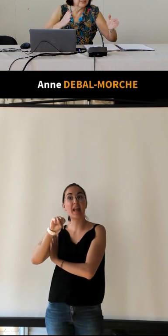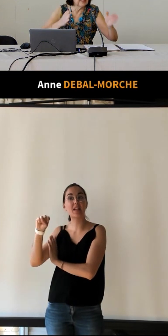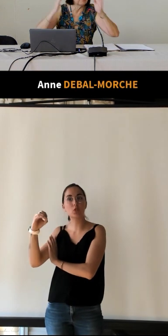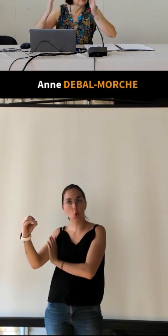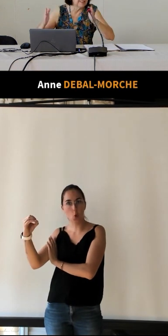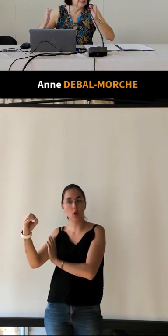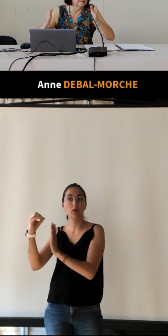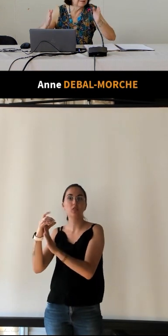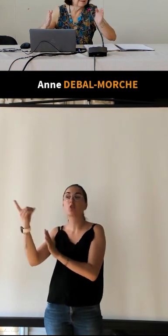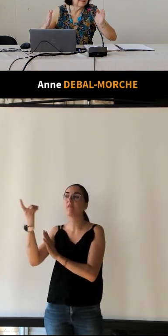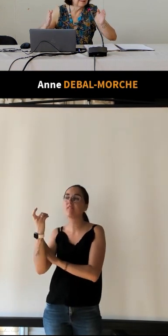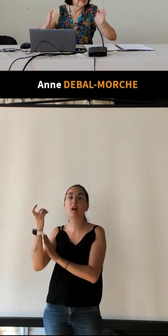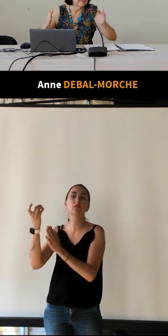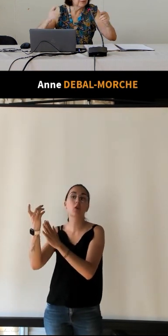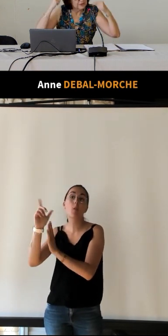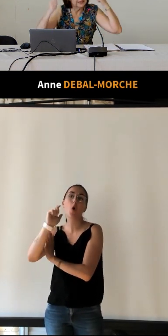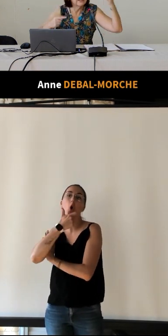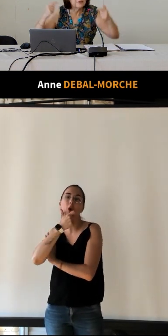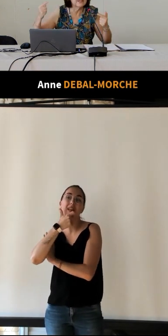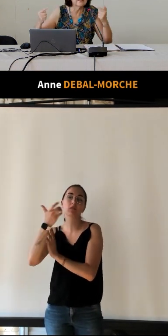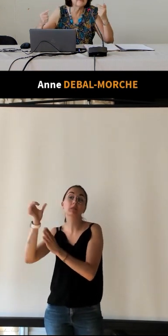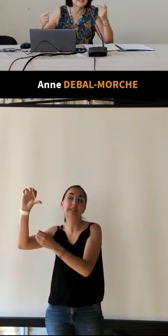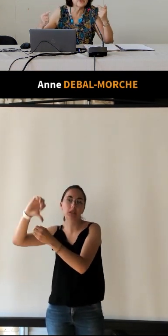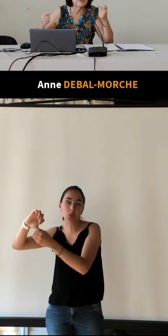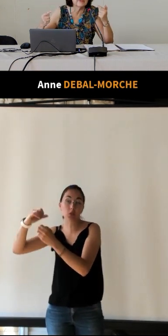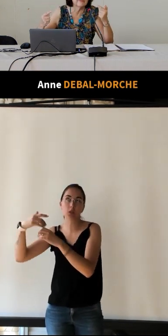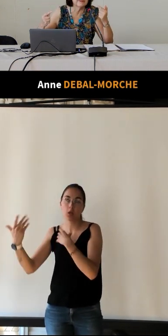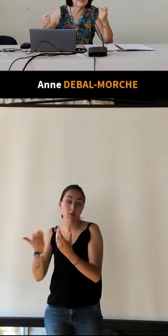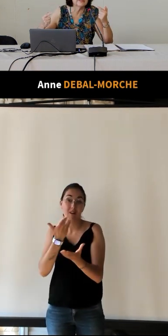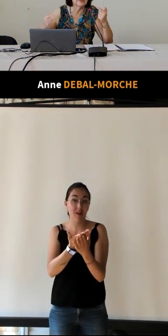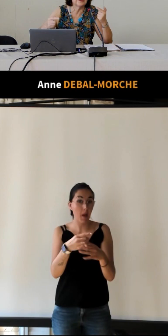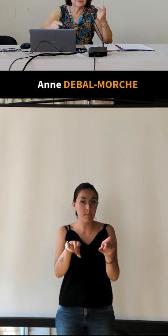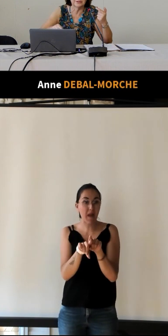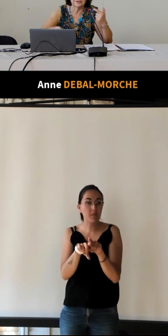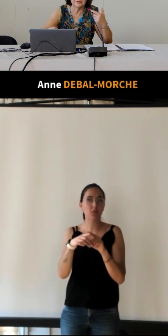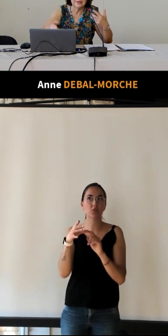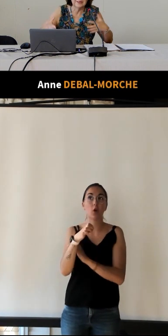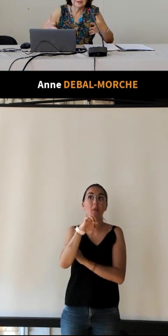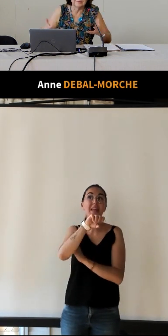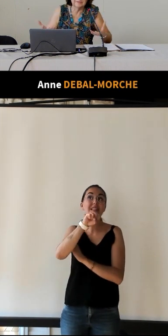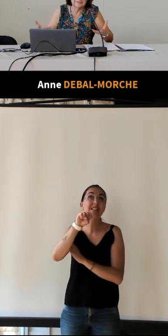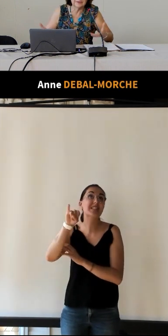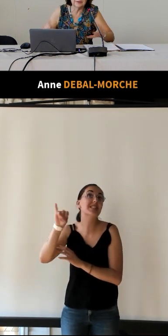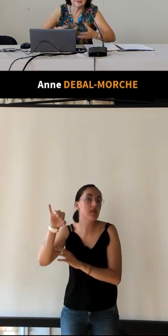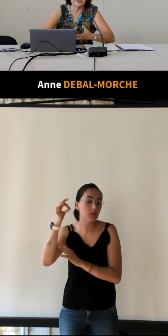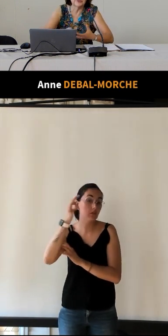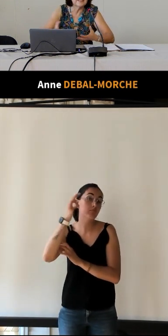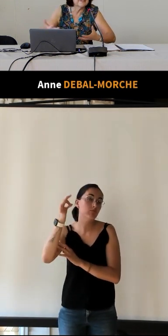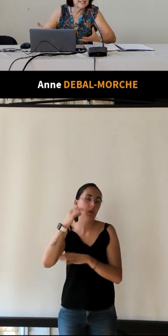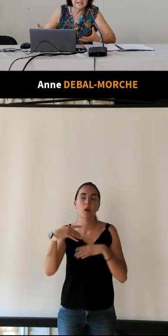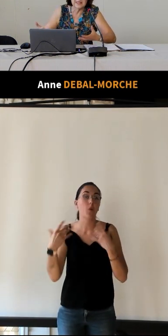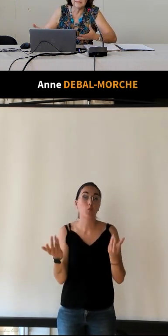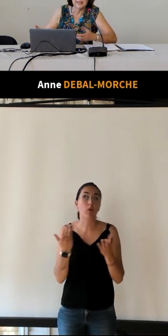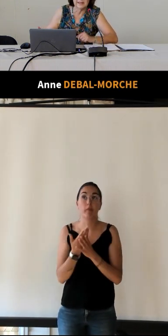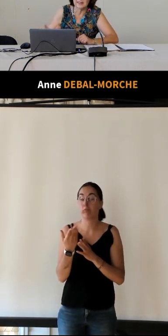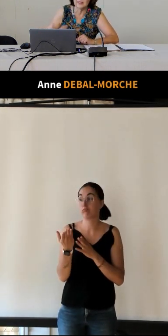Standard Oil. Donc, c'est un peu tiré par les cheveux quand même ce terme